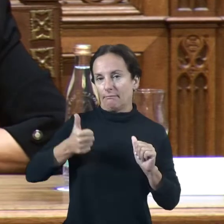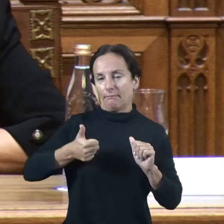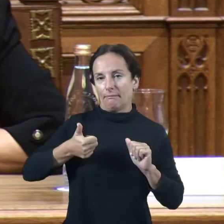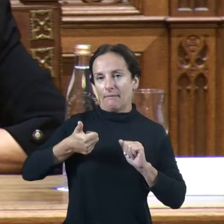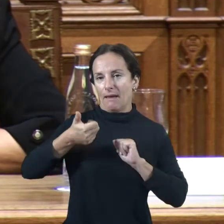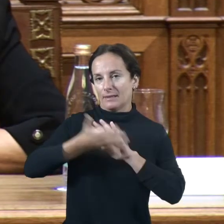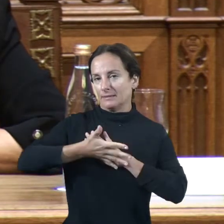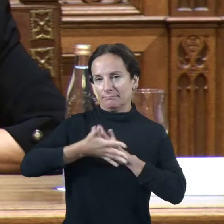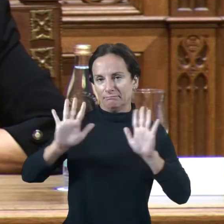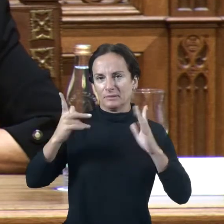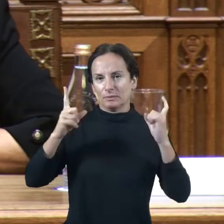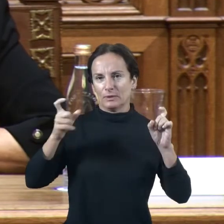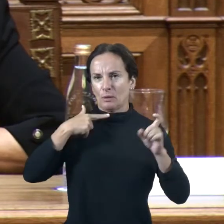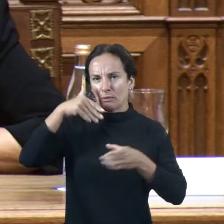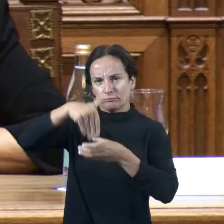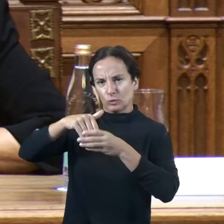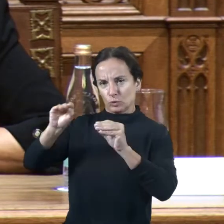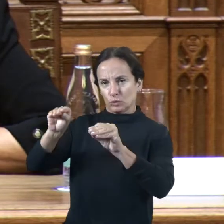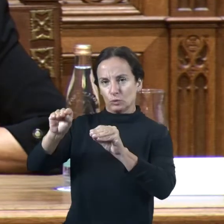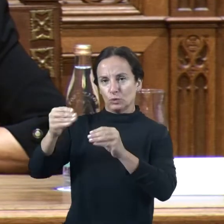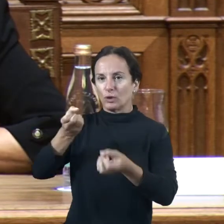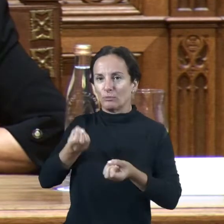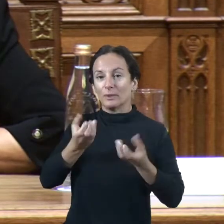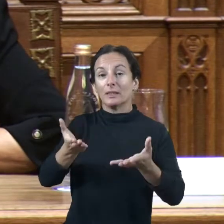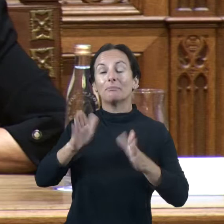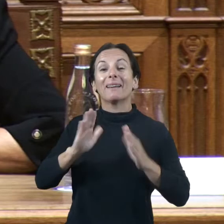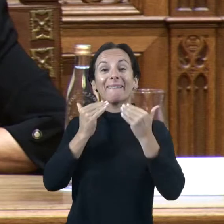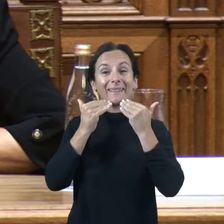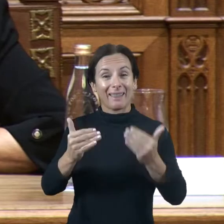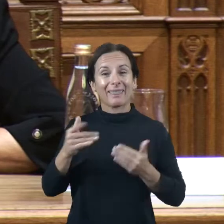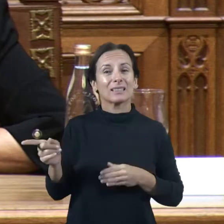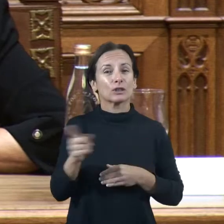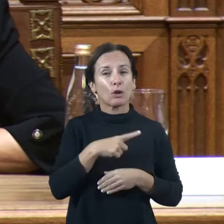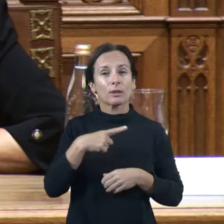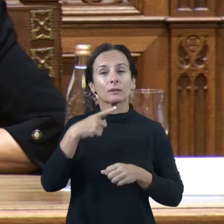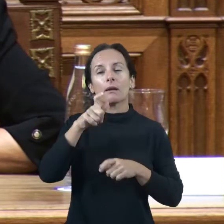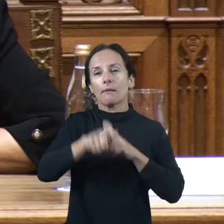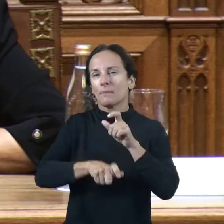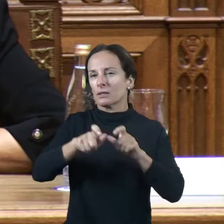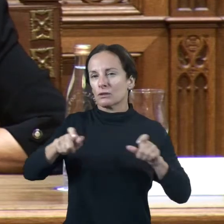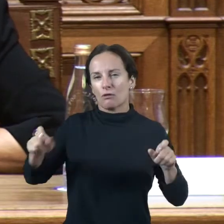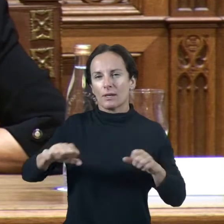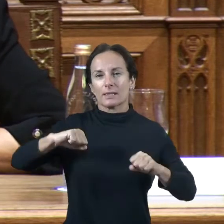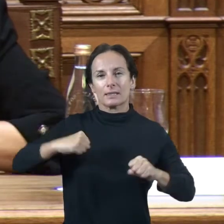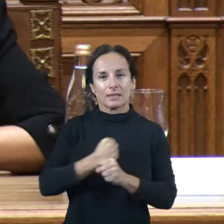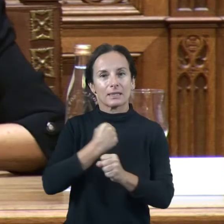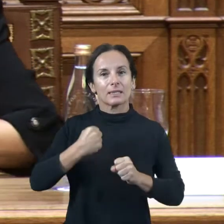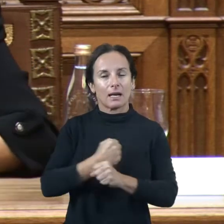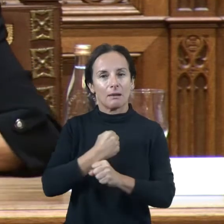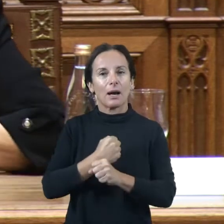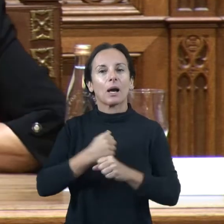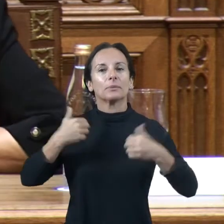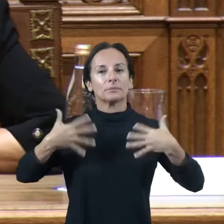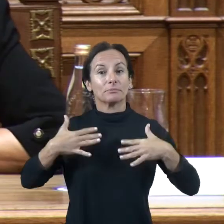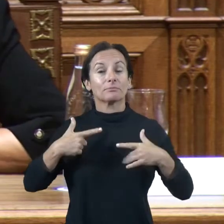temps perquè hi ha contingut, però agrair-vos tota la feina que faig, tots els que formeu part o formarou part i formeu part de forma